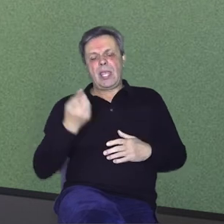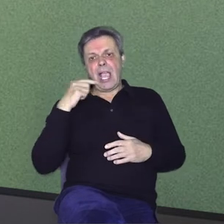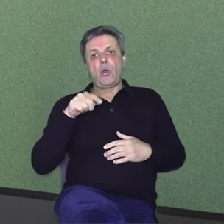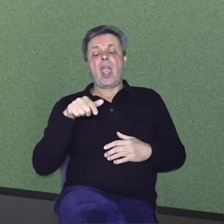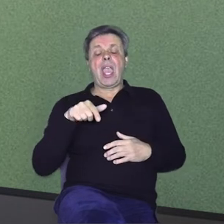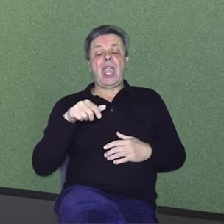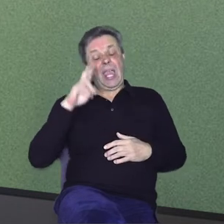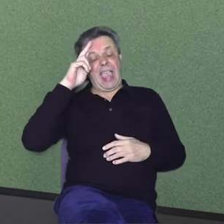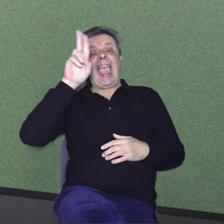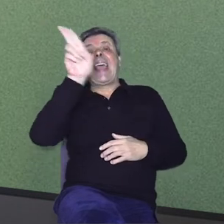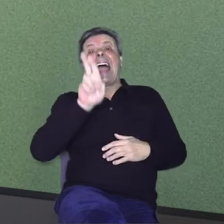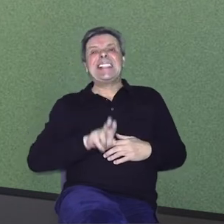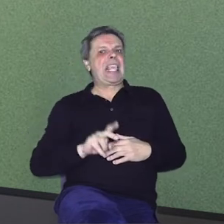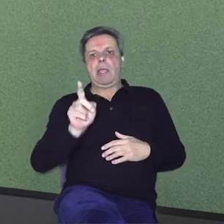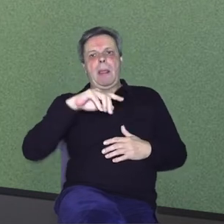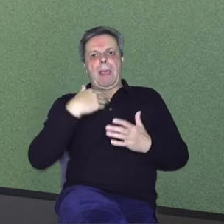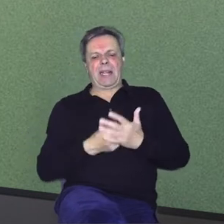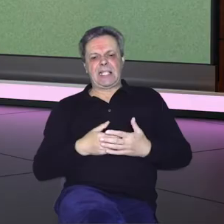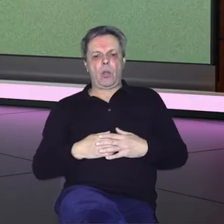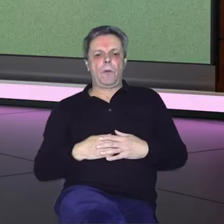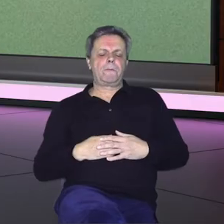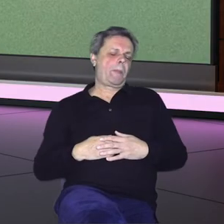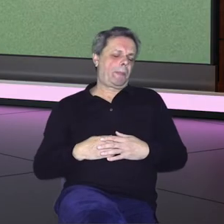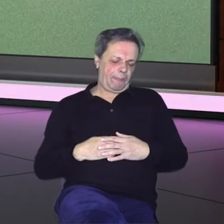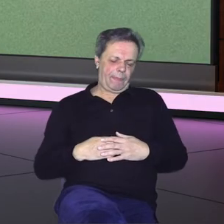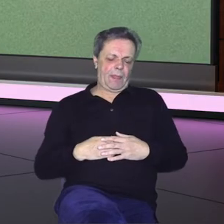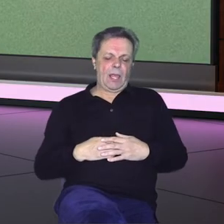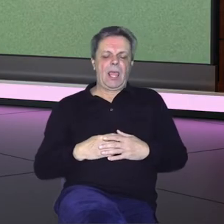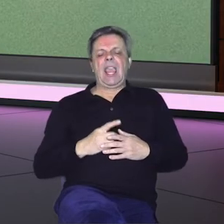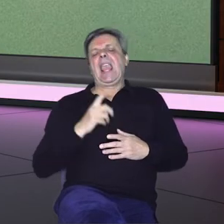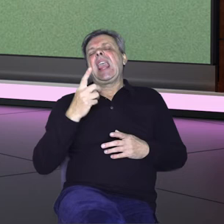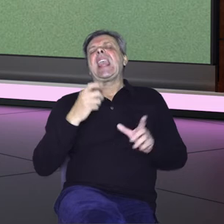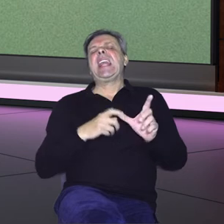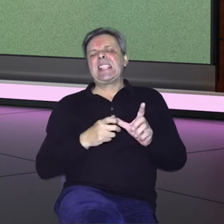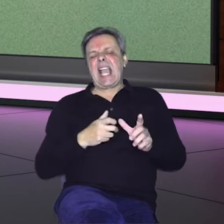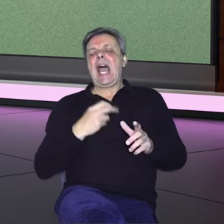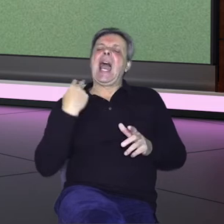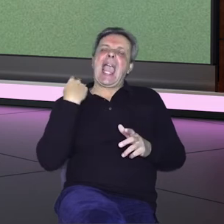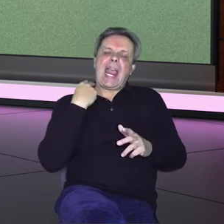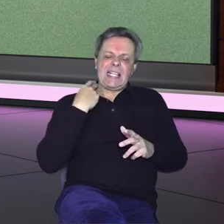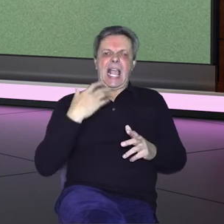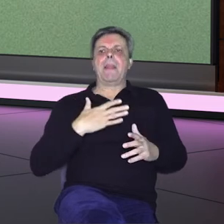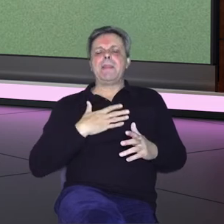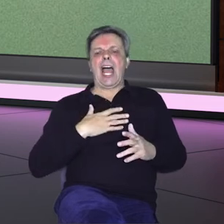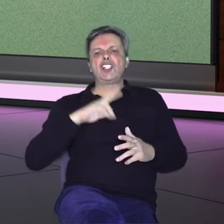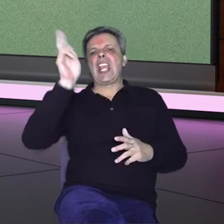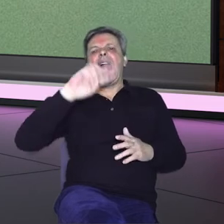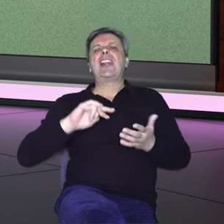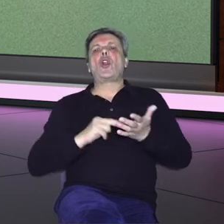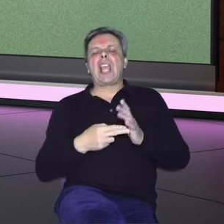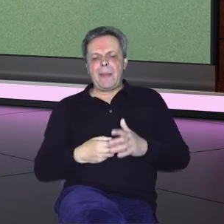to problem? Danci ne priznaju neke naše škole i diplome? U Irskoj, barem koliko ja znam Irskoj i Engleskoj, naši